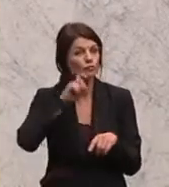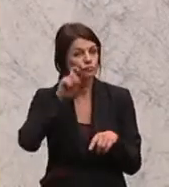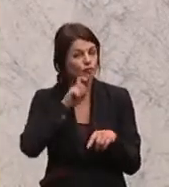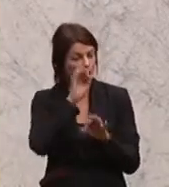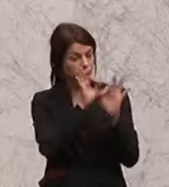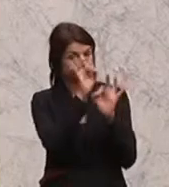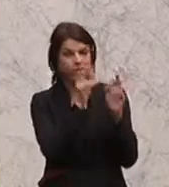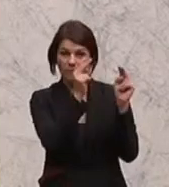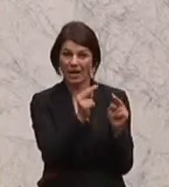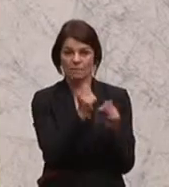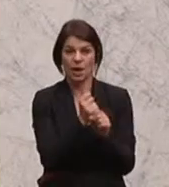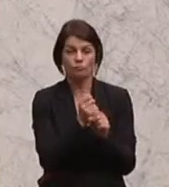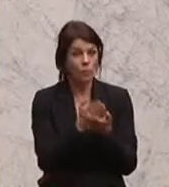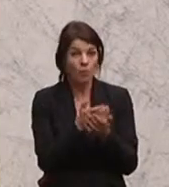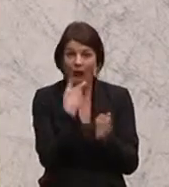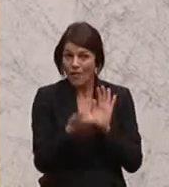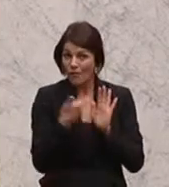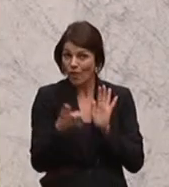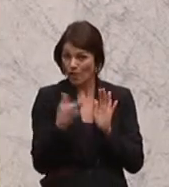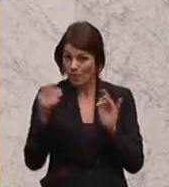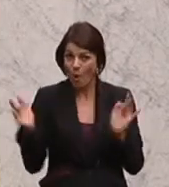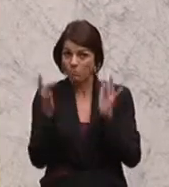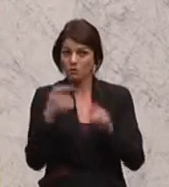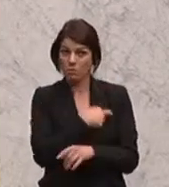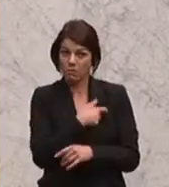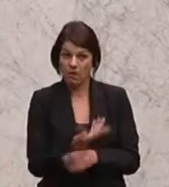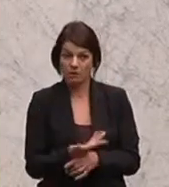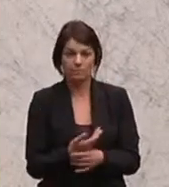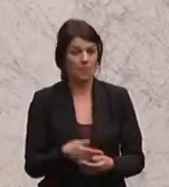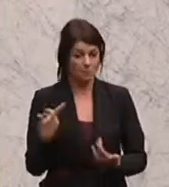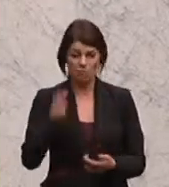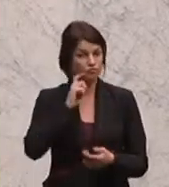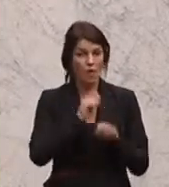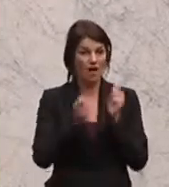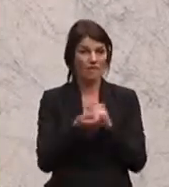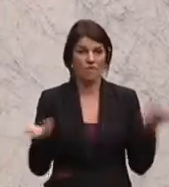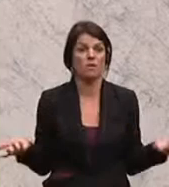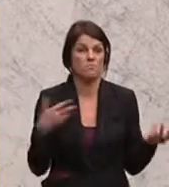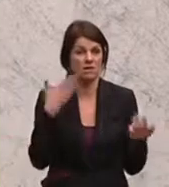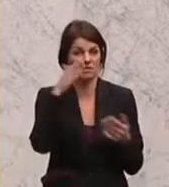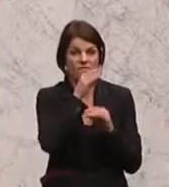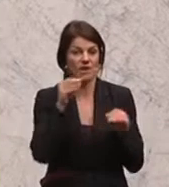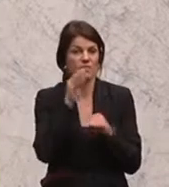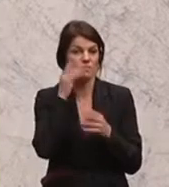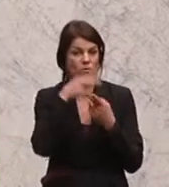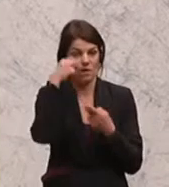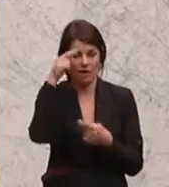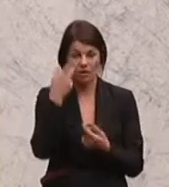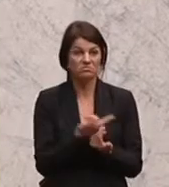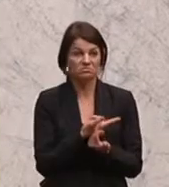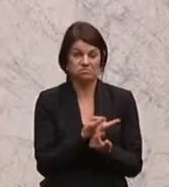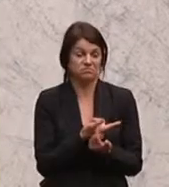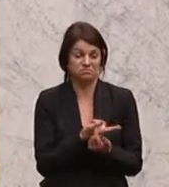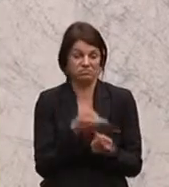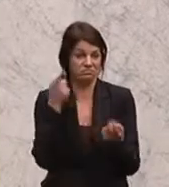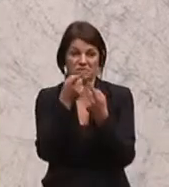reduzieren, ist ja eine alte Forderung auch der Opposition. Aber diese Steuerreform, meine sehr geehrten Damen und Herren, die geht völlig ins Leere.